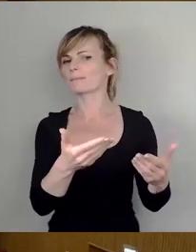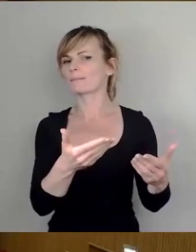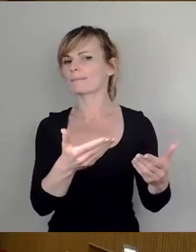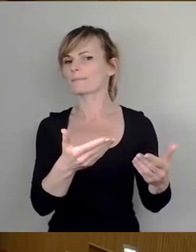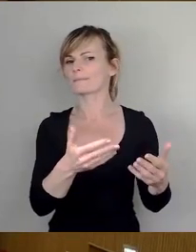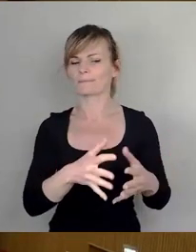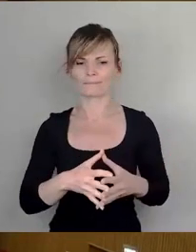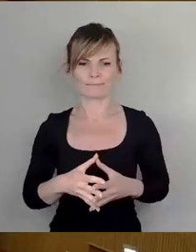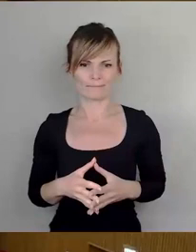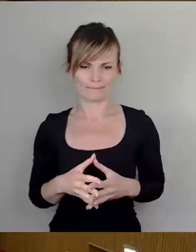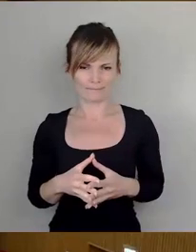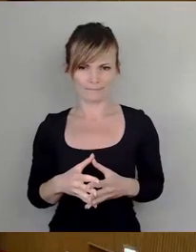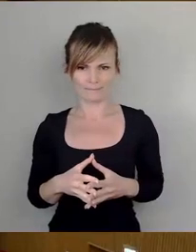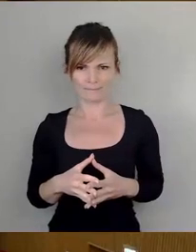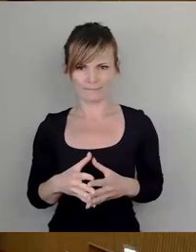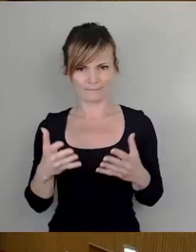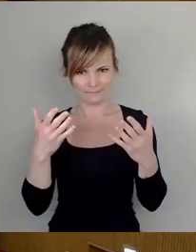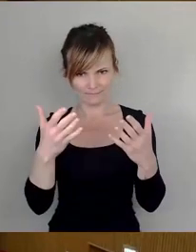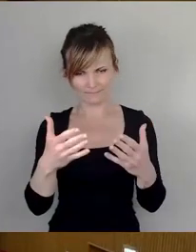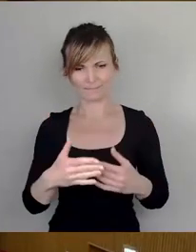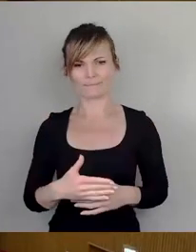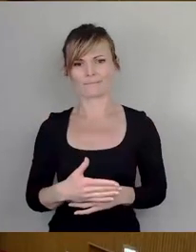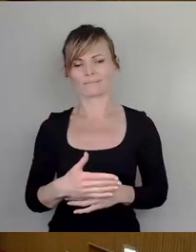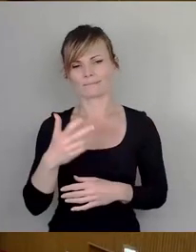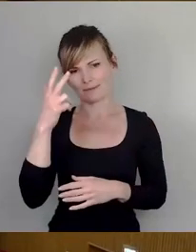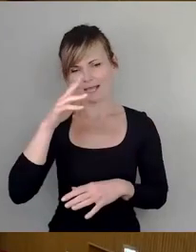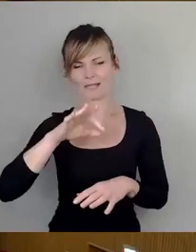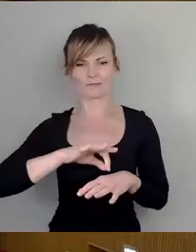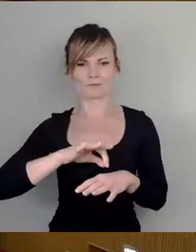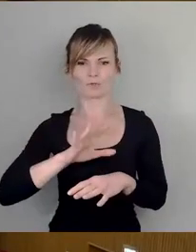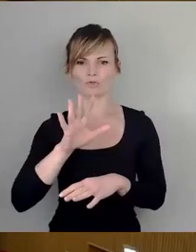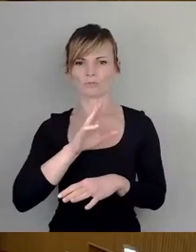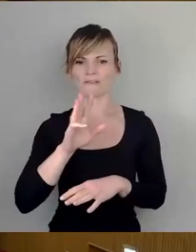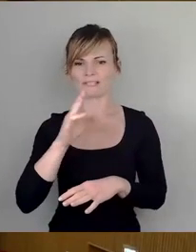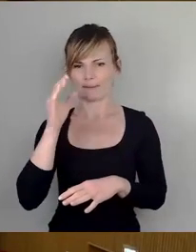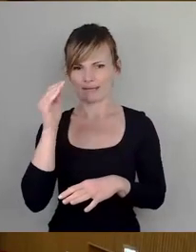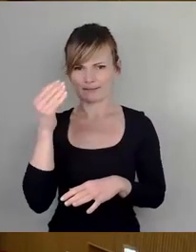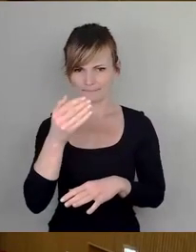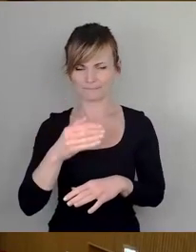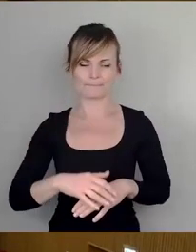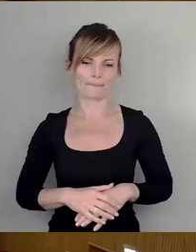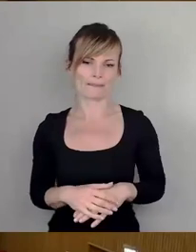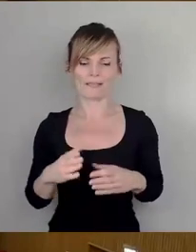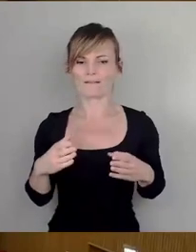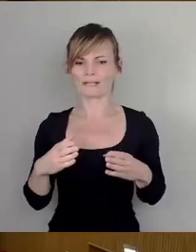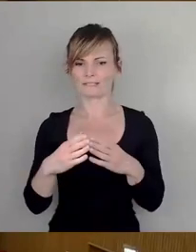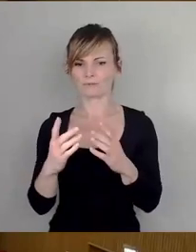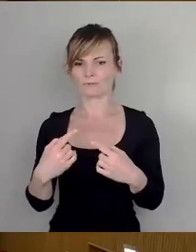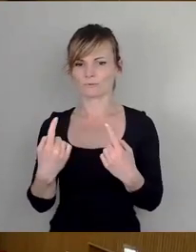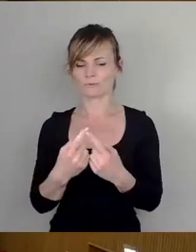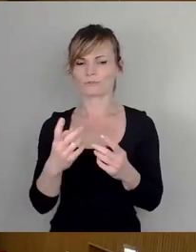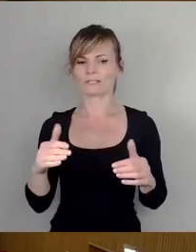Okay, dann bitteschön, Herr Dr. Schulwüssen. Und beginnend in der Fraktionsrunde wurde die AfD sein.